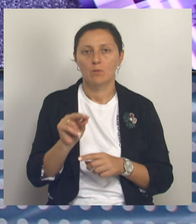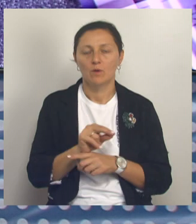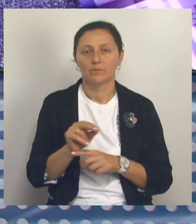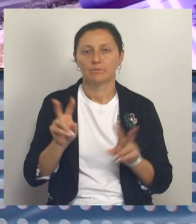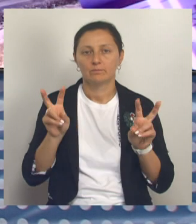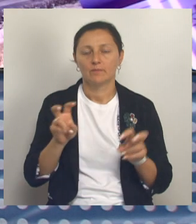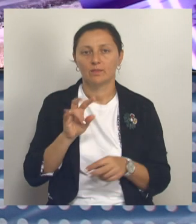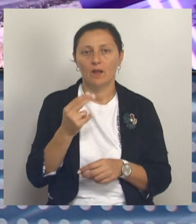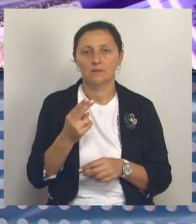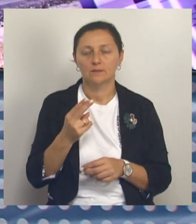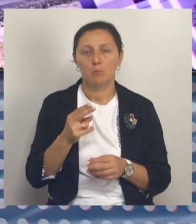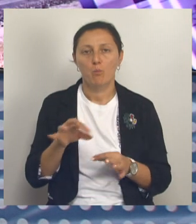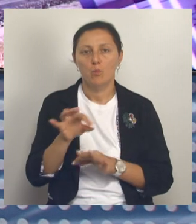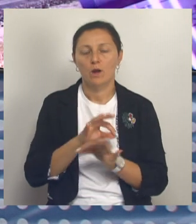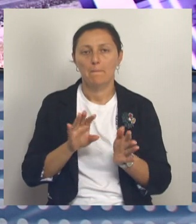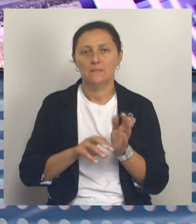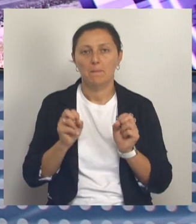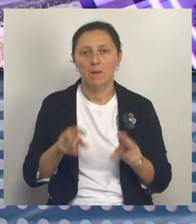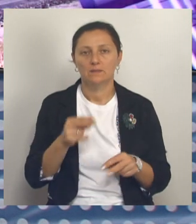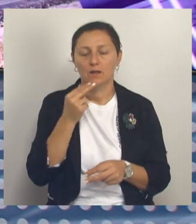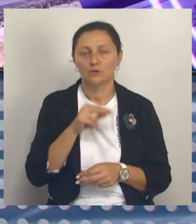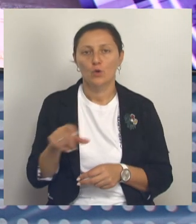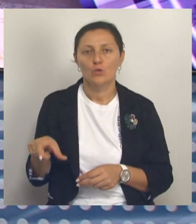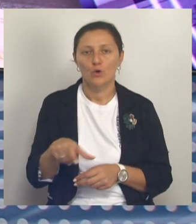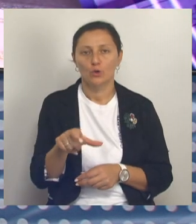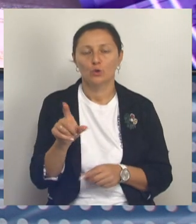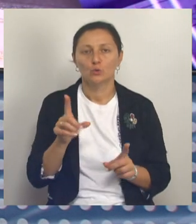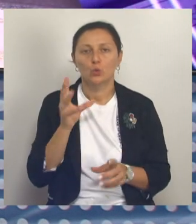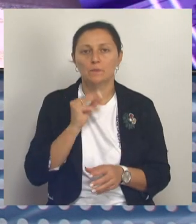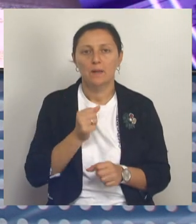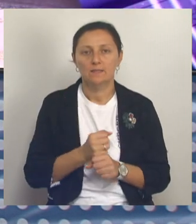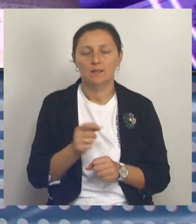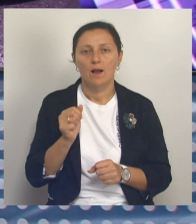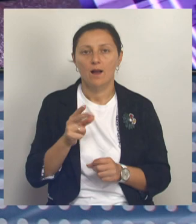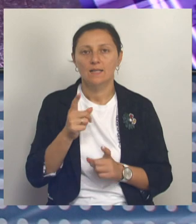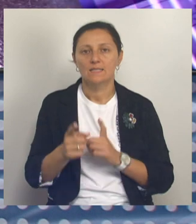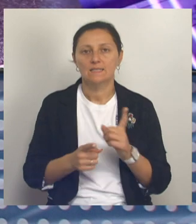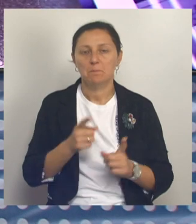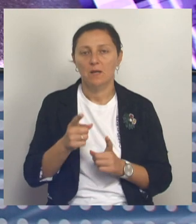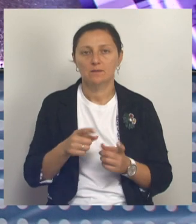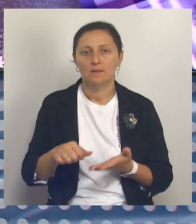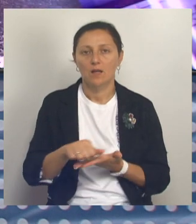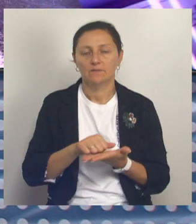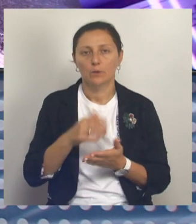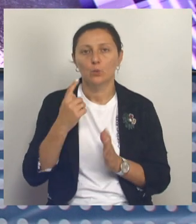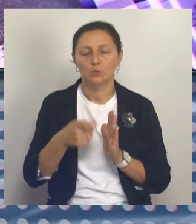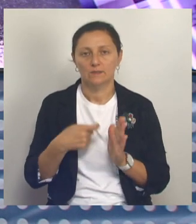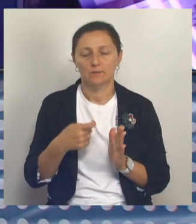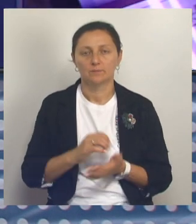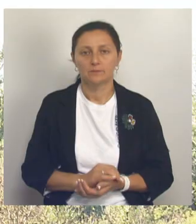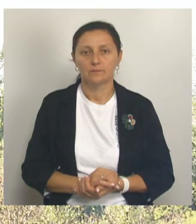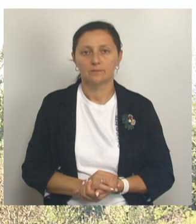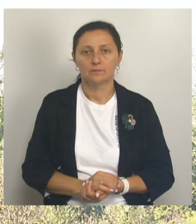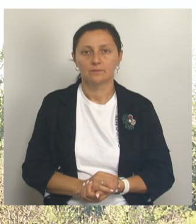национального проекта «Безопасные качественные дороги». Что уже успели сделать и как изменится часть опорной сети региона, узнал Кирилл Мусаев.